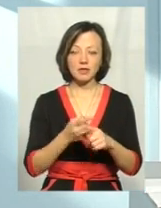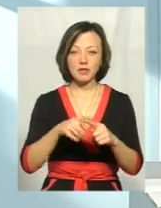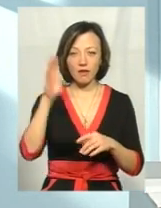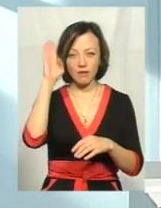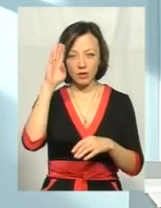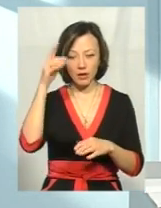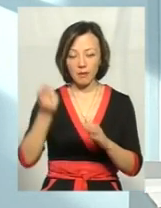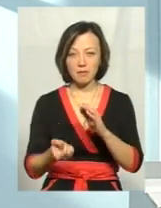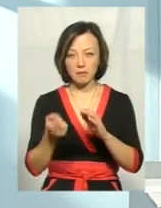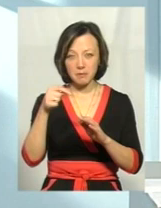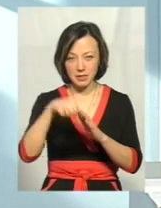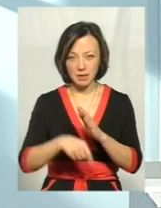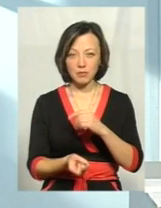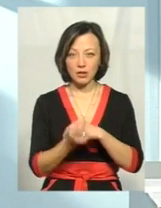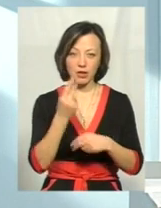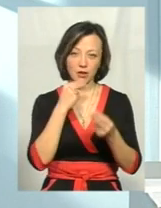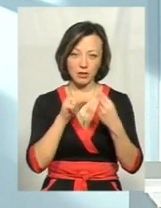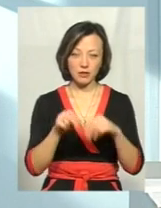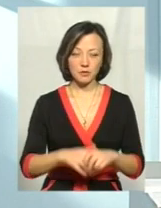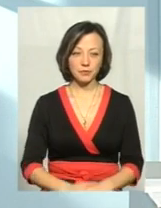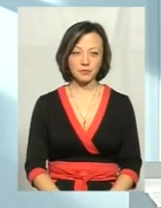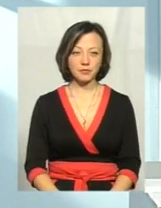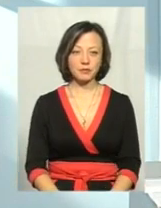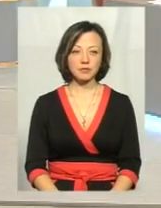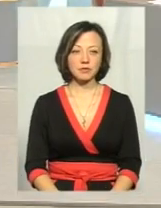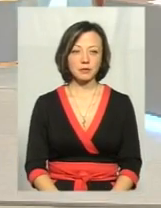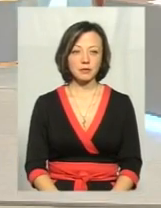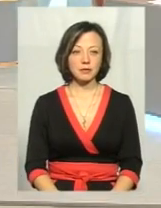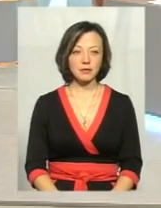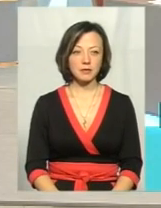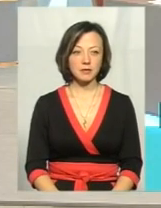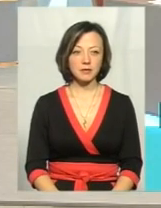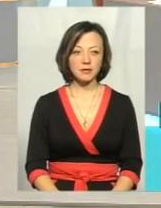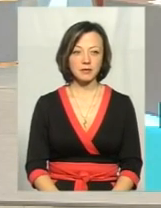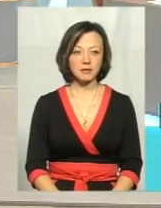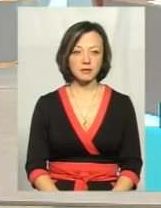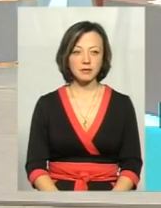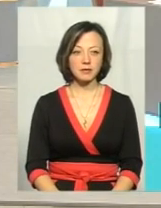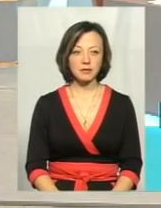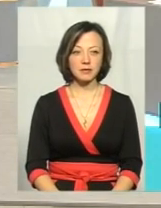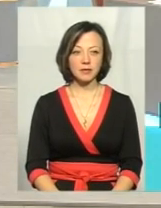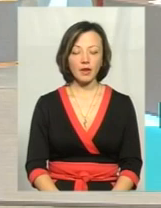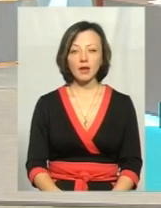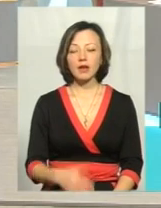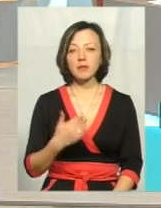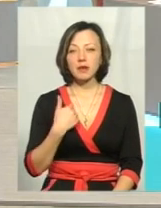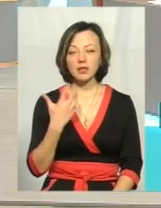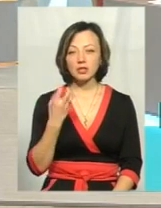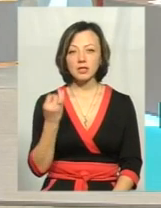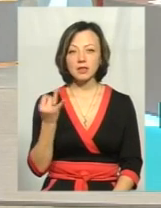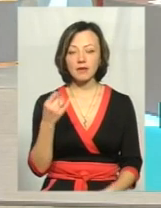підземного джерела, я їй теж надаю перевагу. Добре, ще дуже цікавить мене така думка,